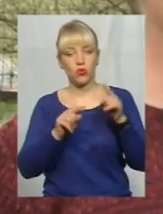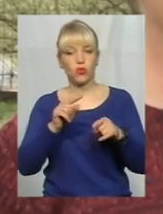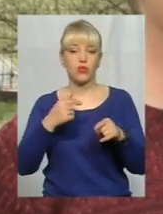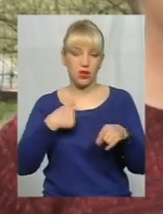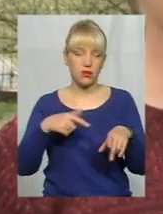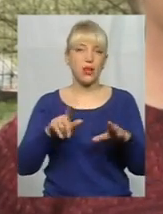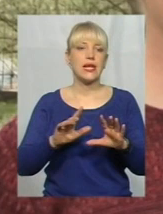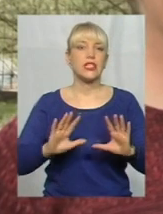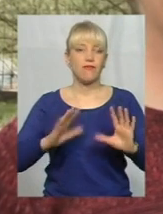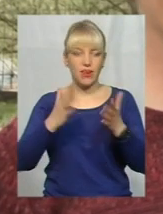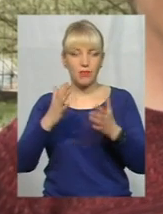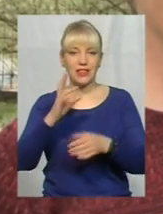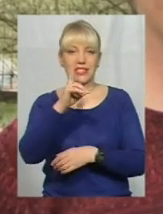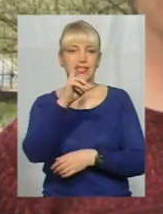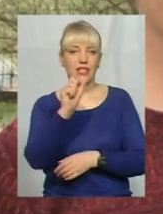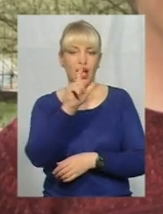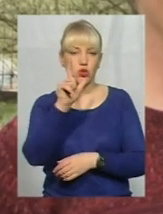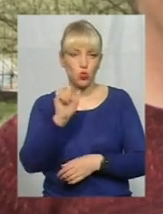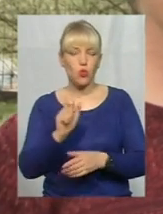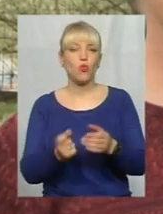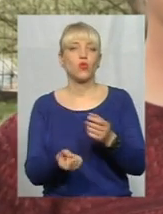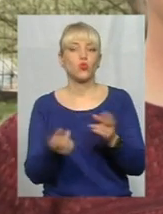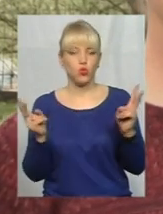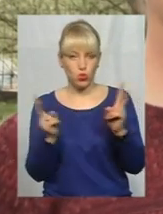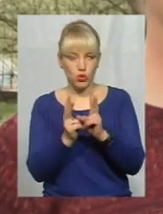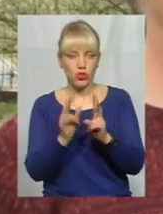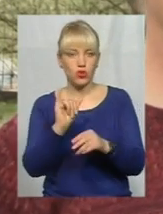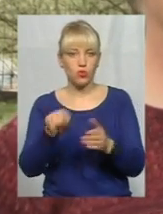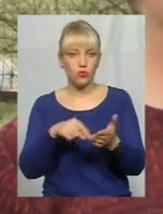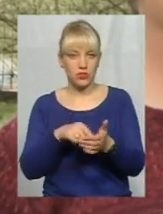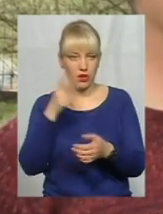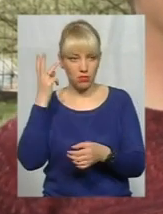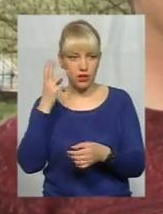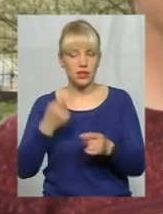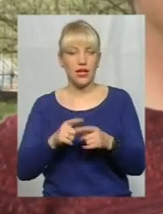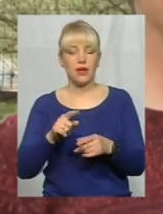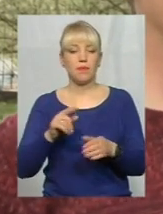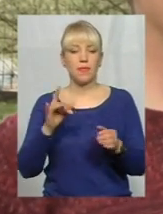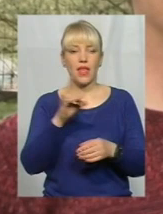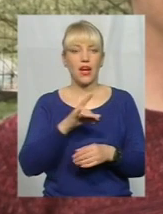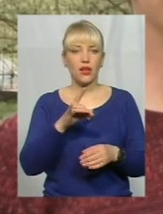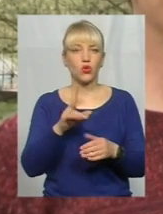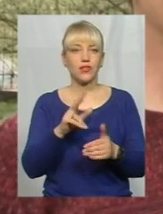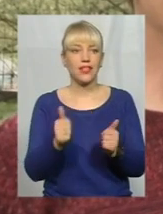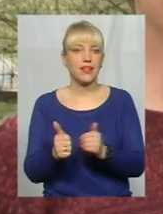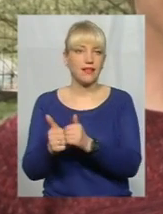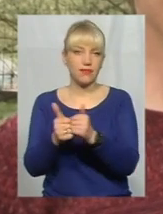зустрічаються в місті Хмельницькому. Більше це пов'язано із мікрорайонами, які прилягають до